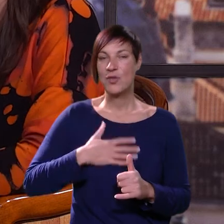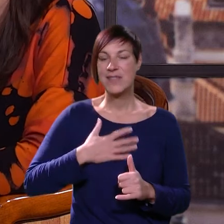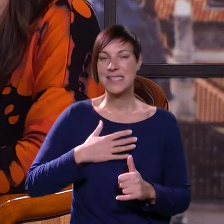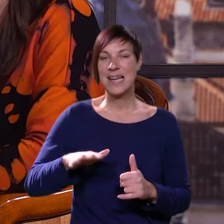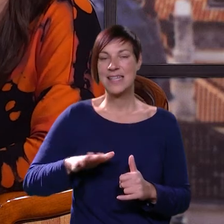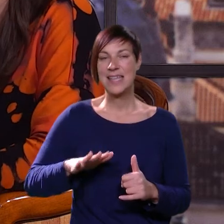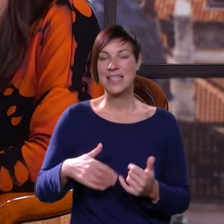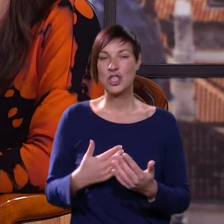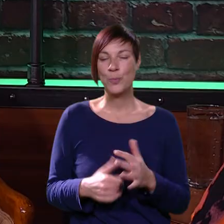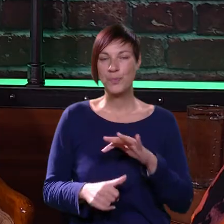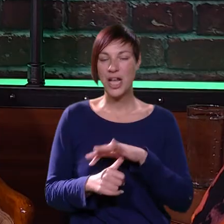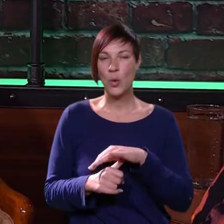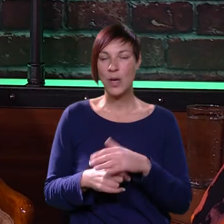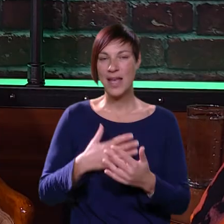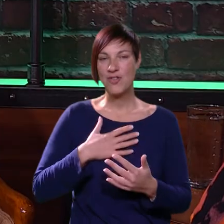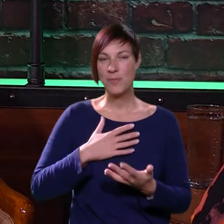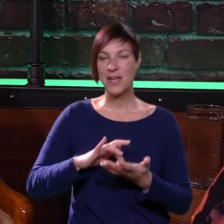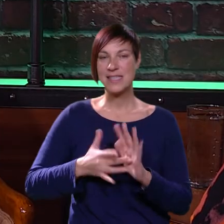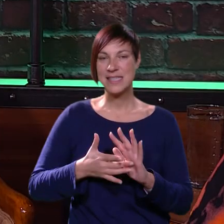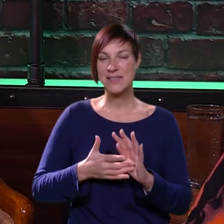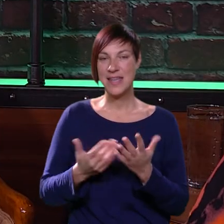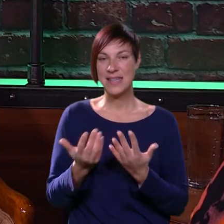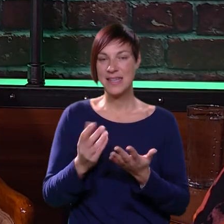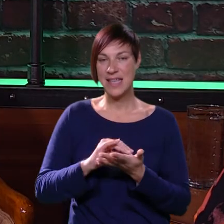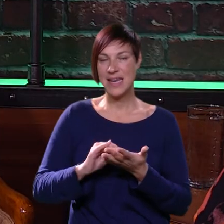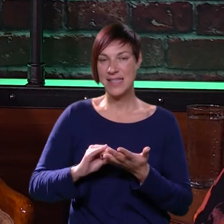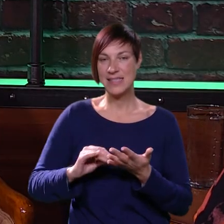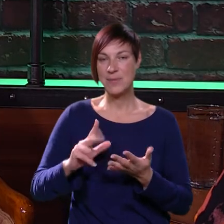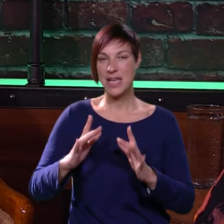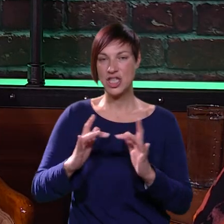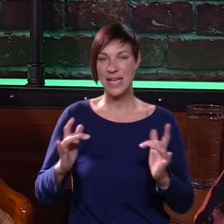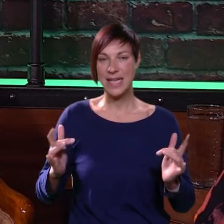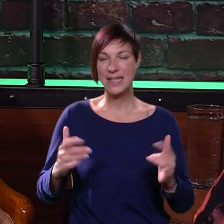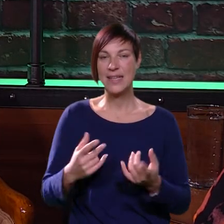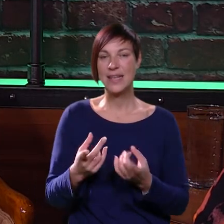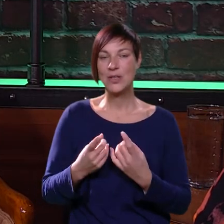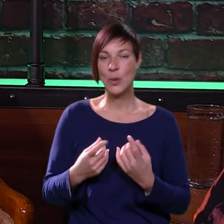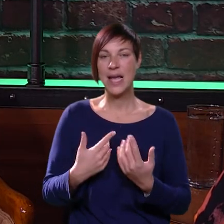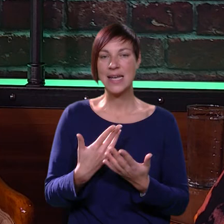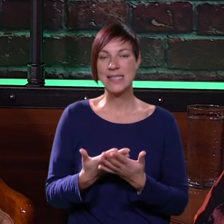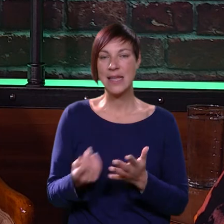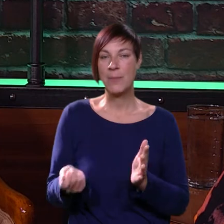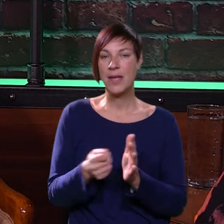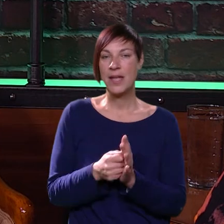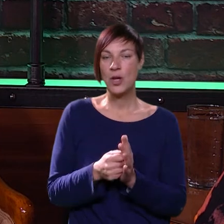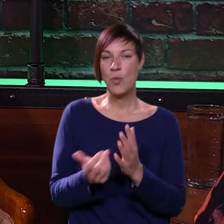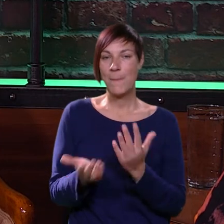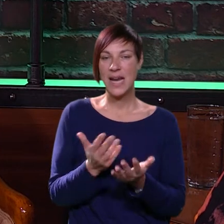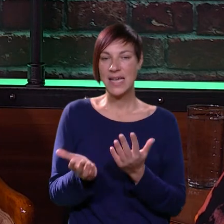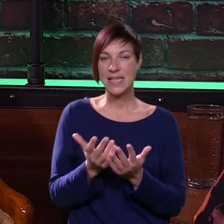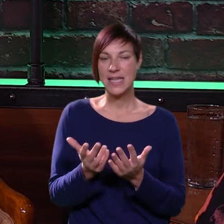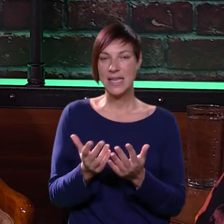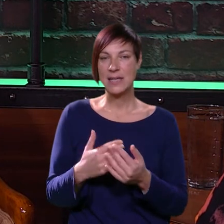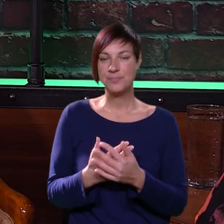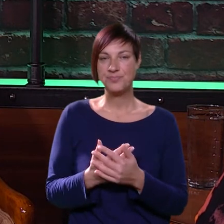uveseliti svoju djecu. Pa, uglavnom, još sam sve te recepte našla, ima dosta toga na internetu, ali sam i, kupila sam neke